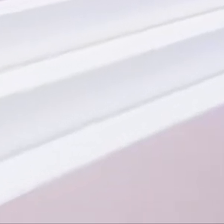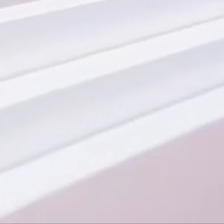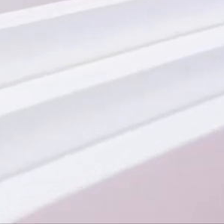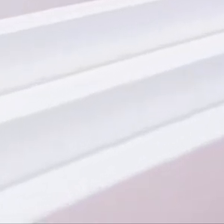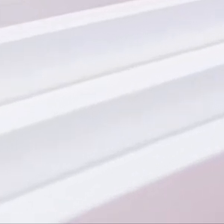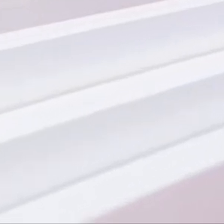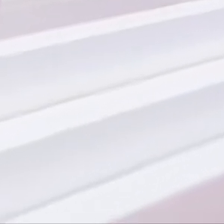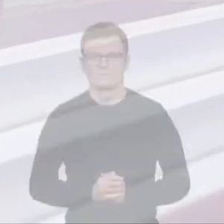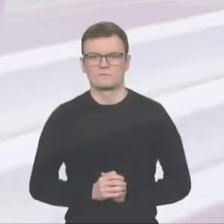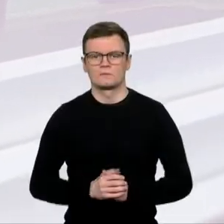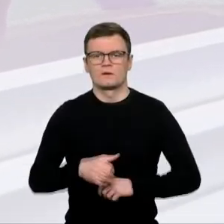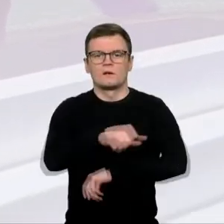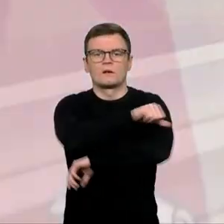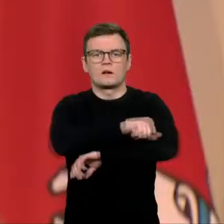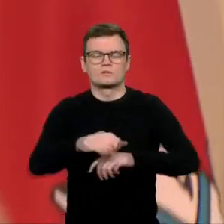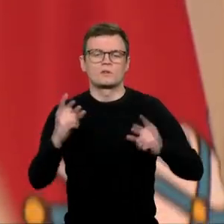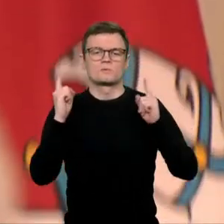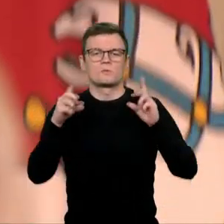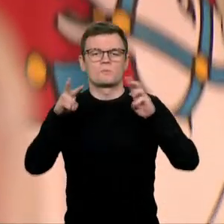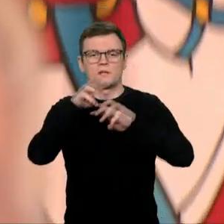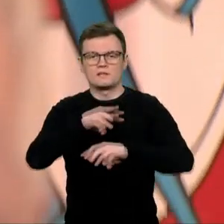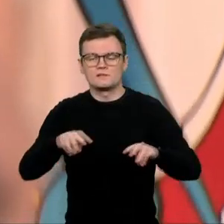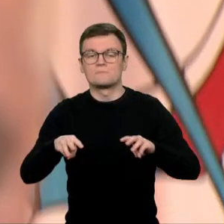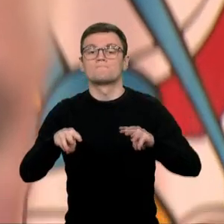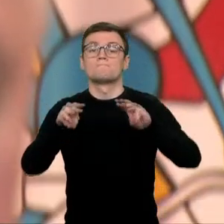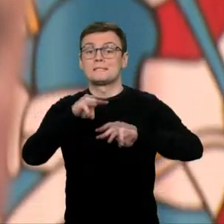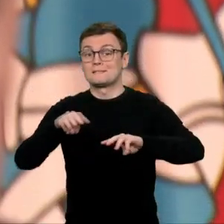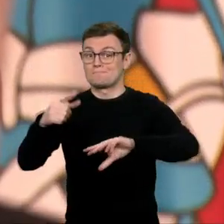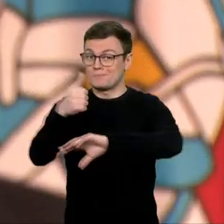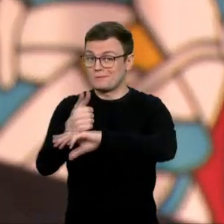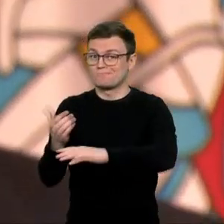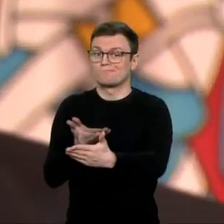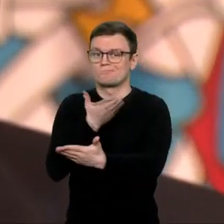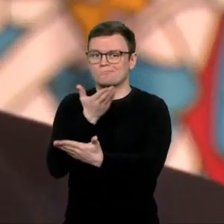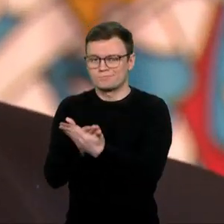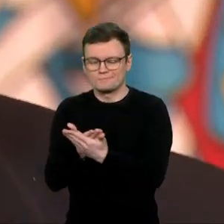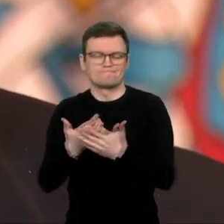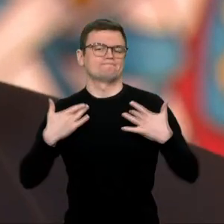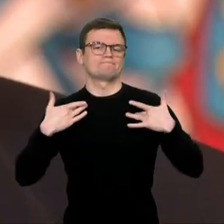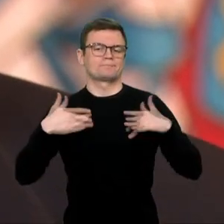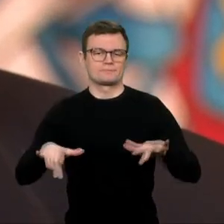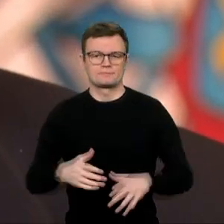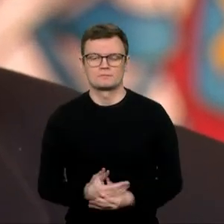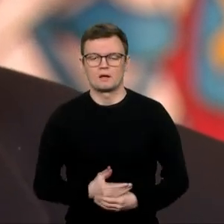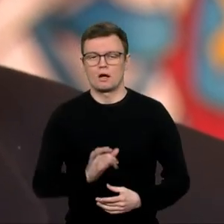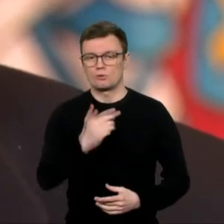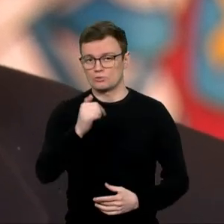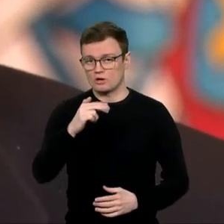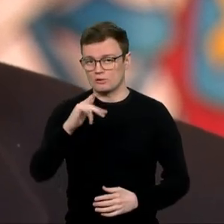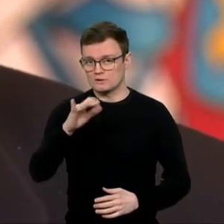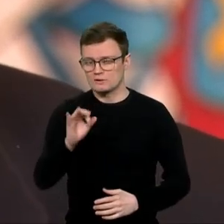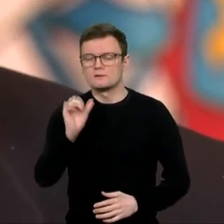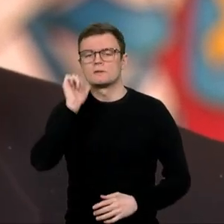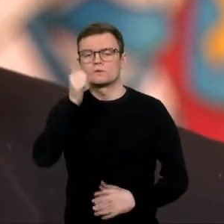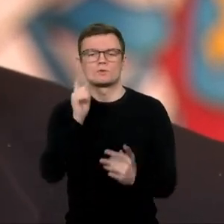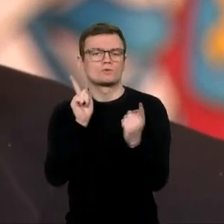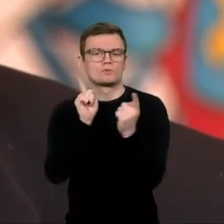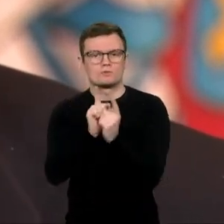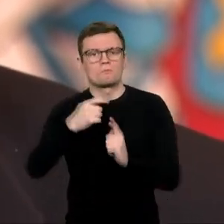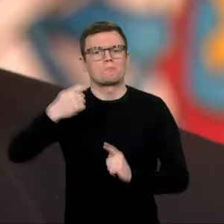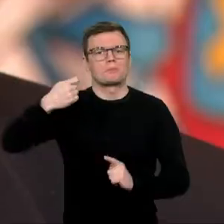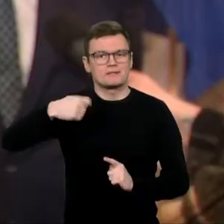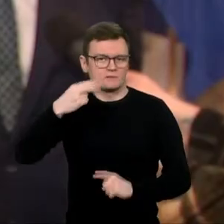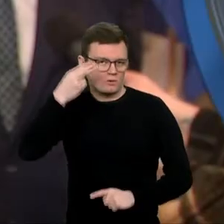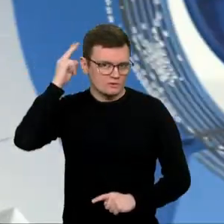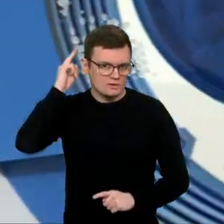Krašto apsaugos ministras, premier įteikė atsistatydinimo pareiškimą. Arvydas Anušauskas rytoj susitinka su prezidentu Gita